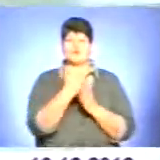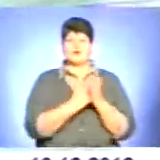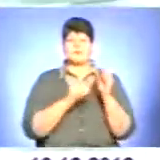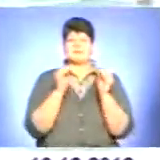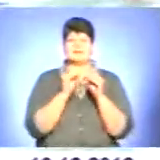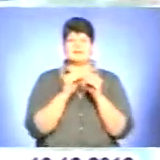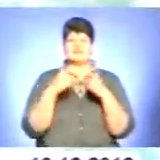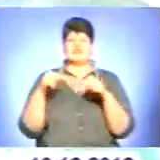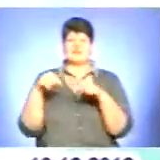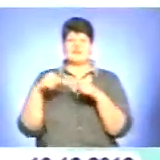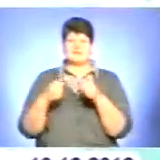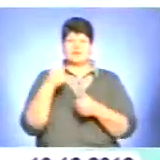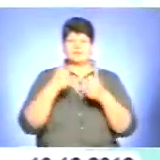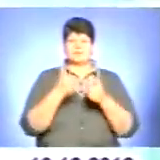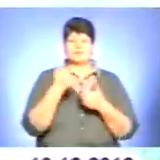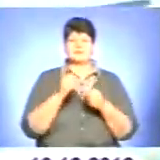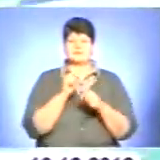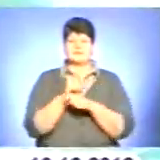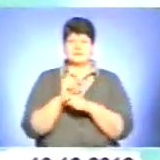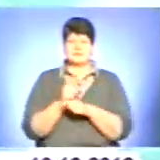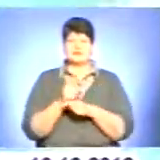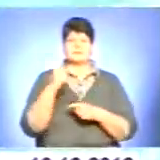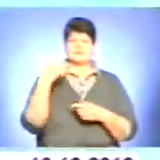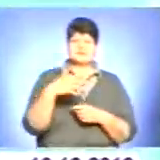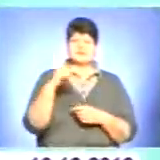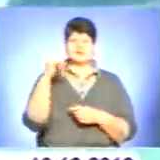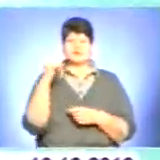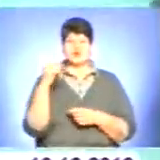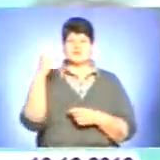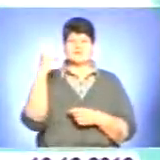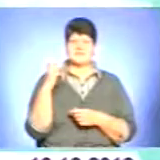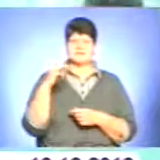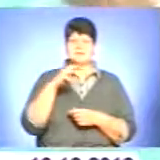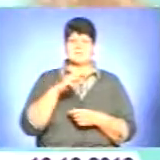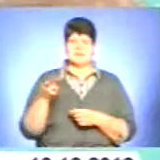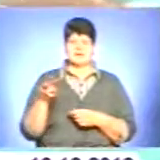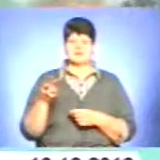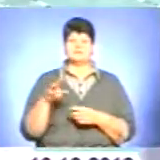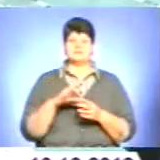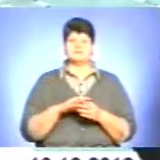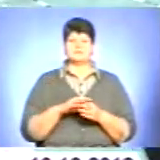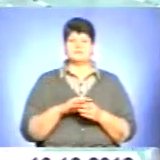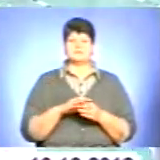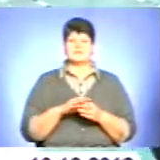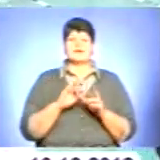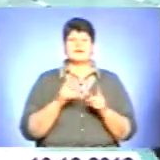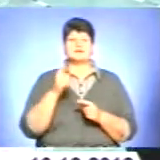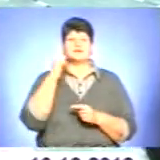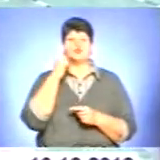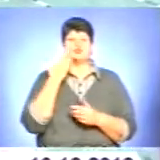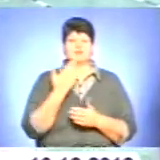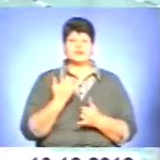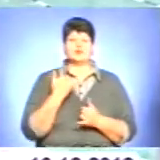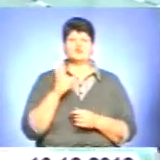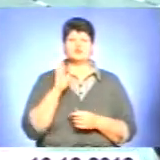конкурсних завдань. Серед них заплив на 50, 100, 200 метрів будь-яким стилем та 200 метрів комплексним. Як ти гадаєш, для того, щоб